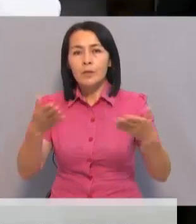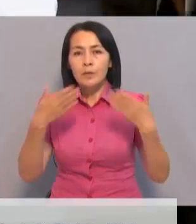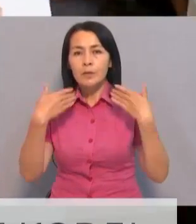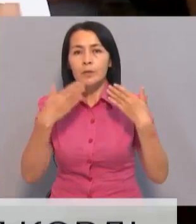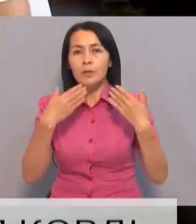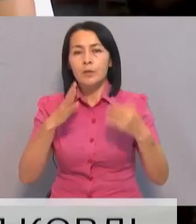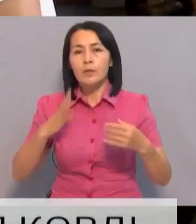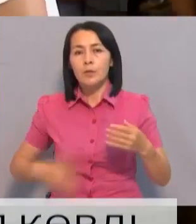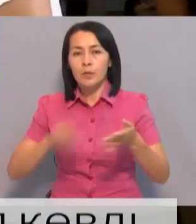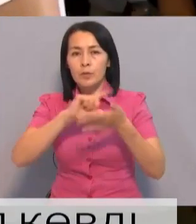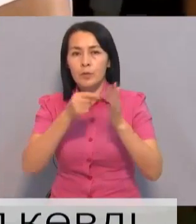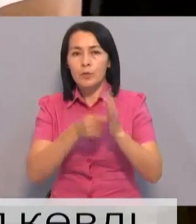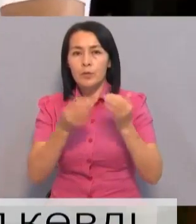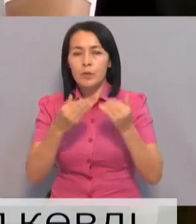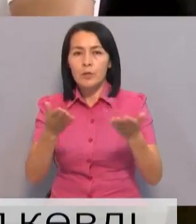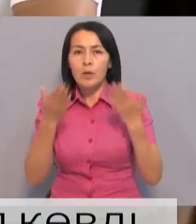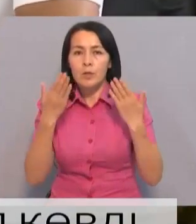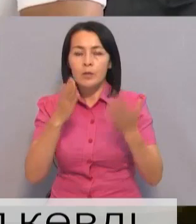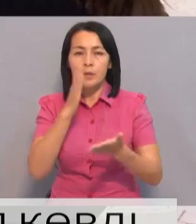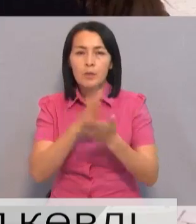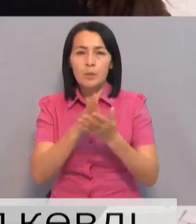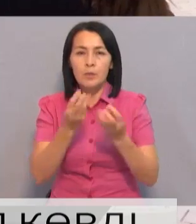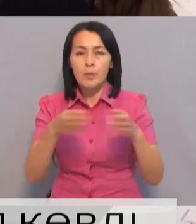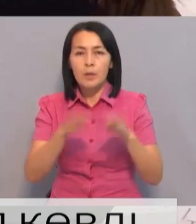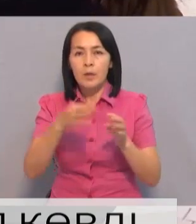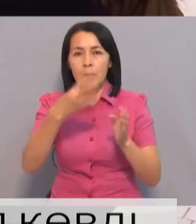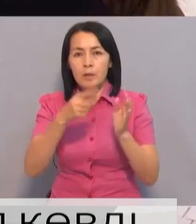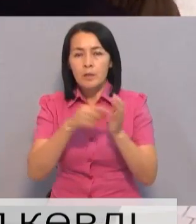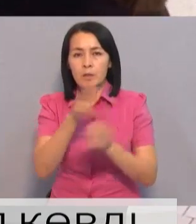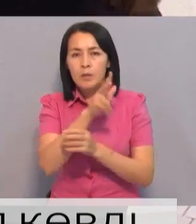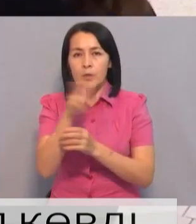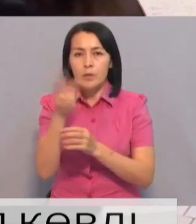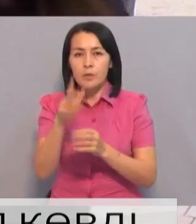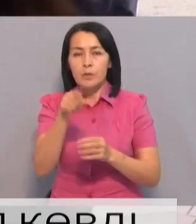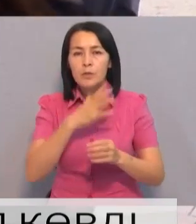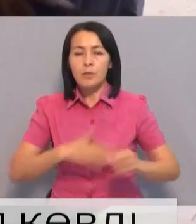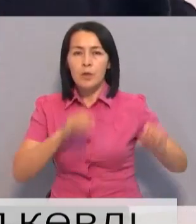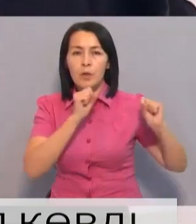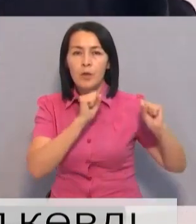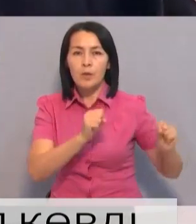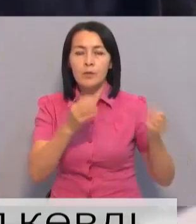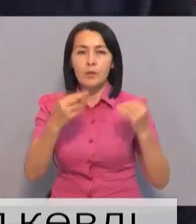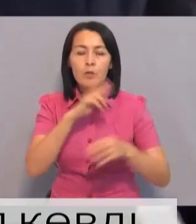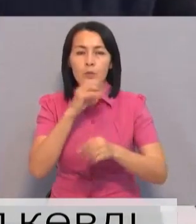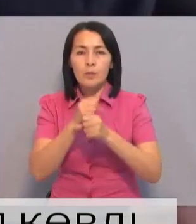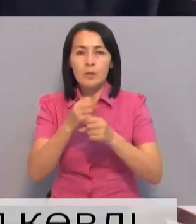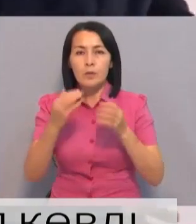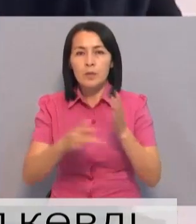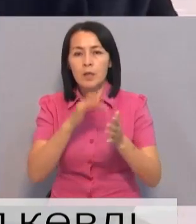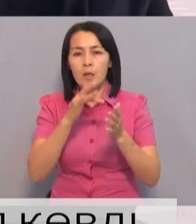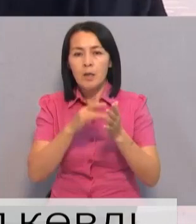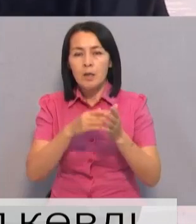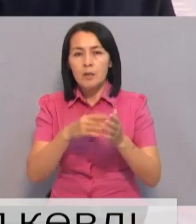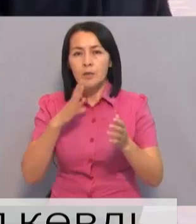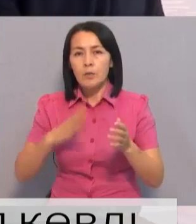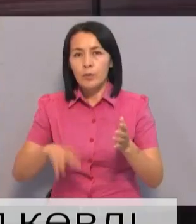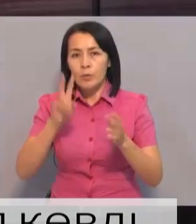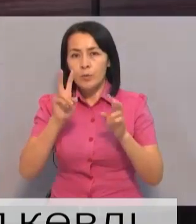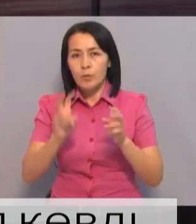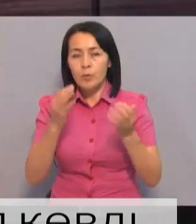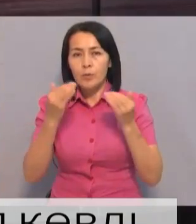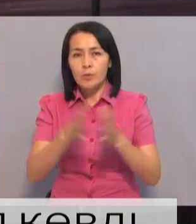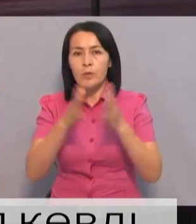күрдөлі